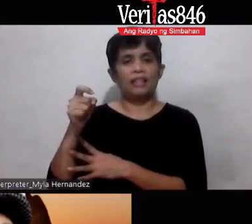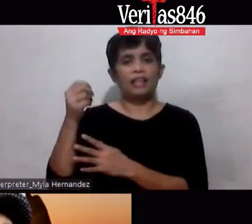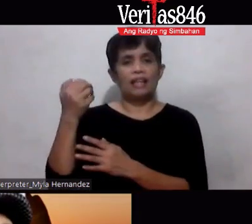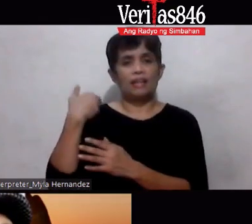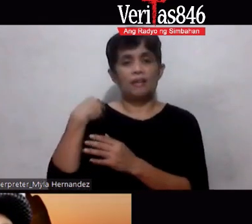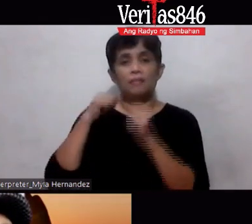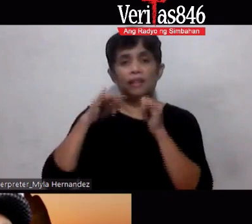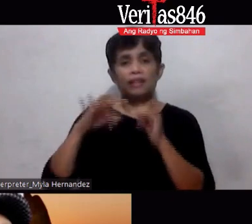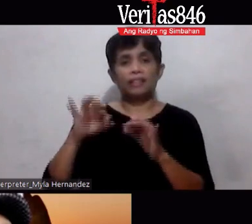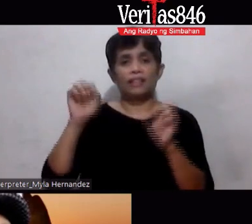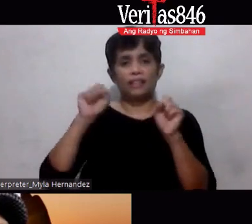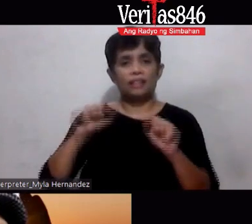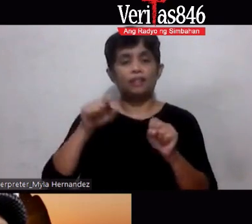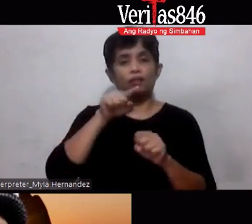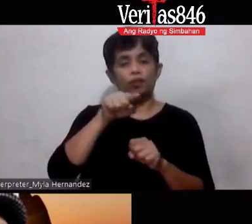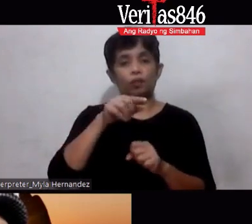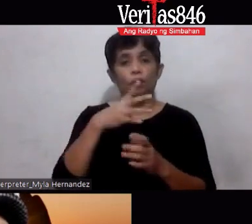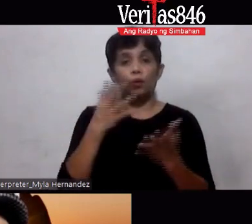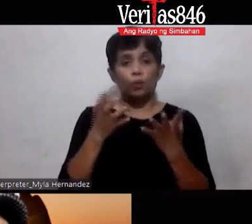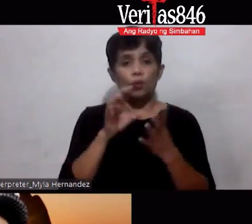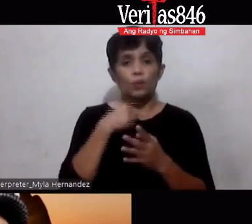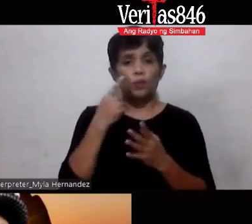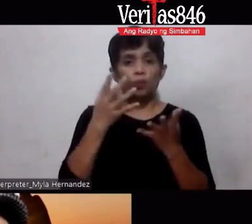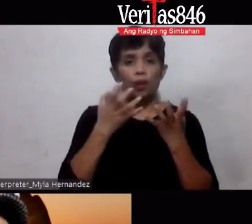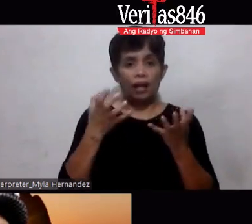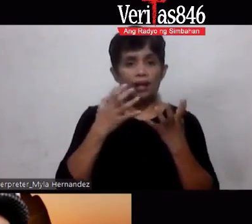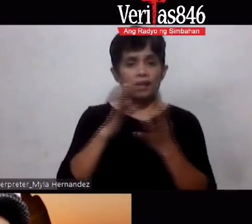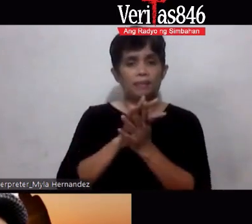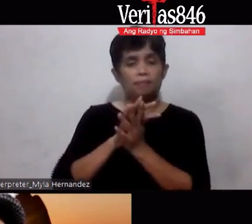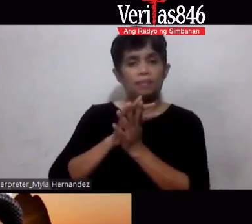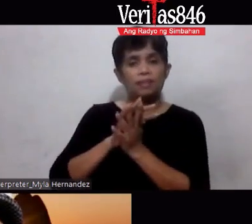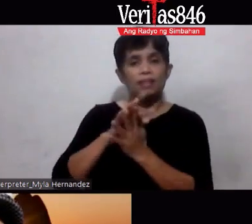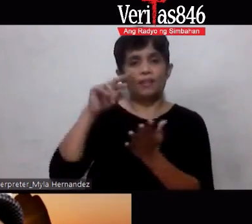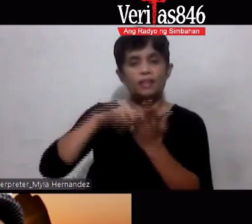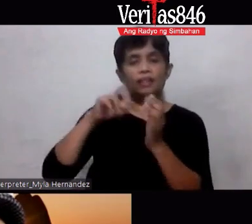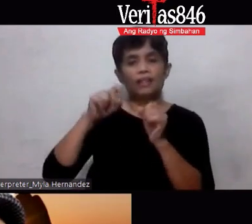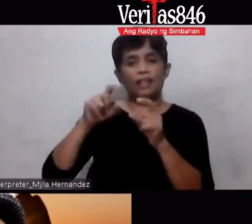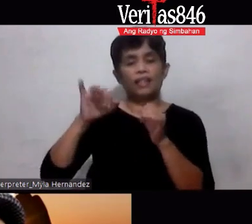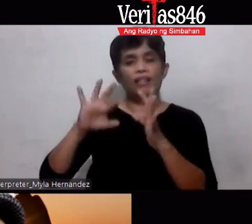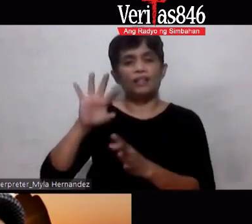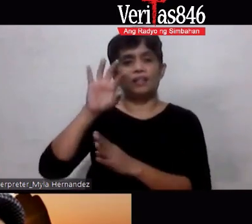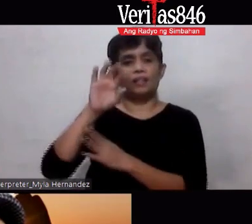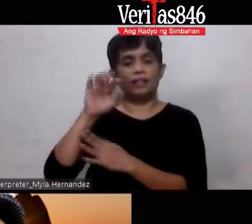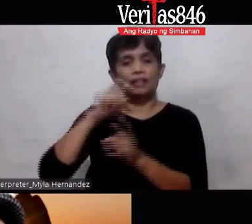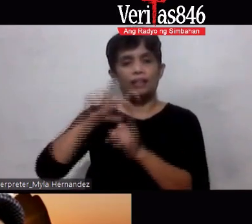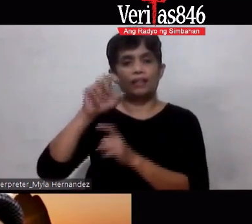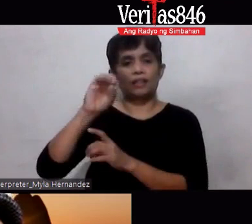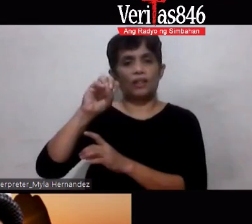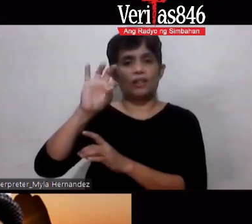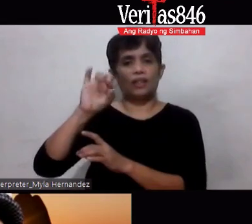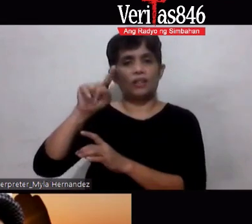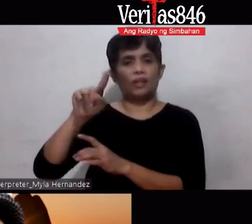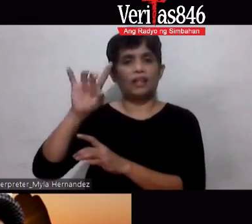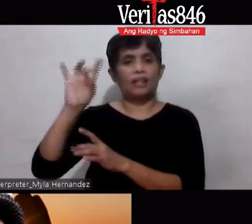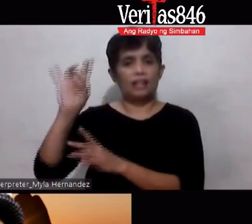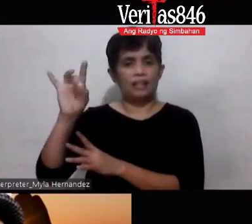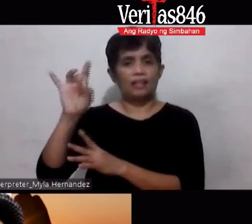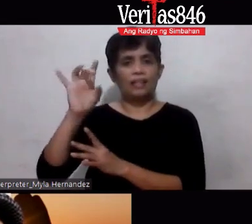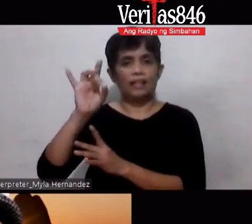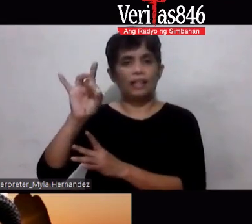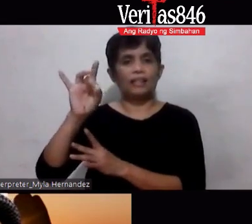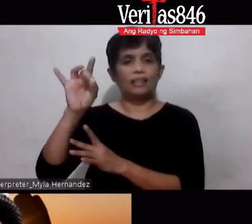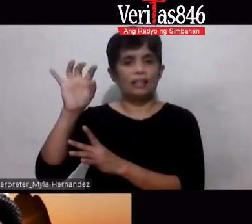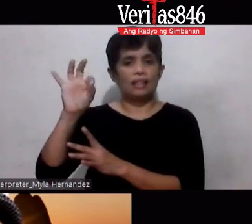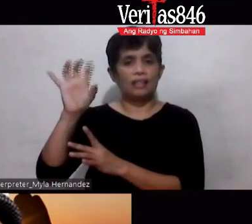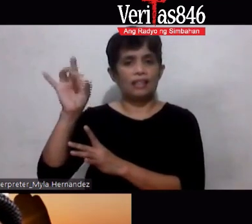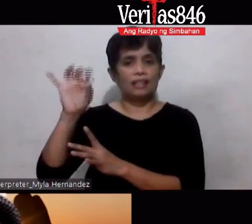maging reseller mag text lang po kayo sa akin sa 0918 89 89 601 0918